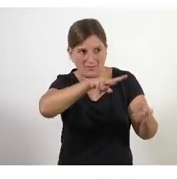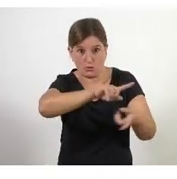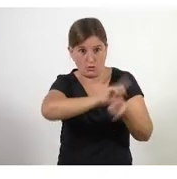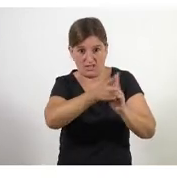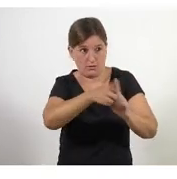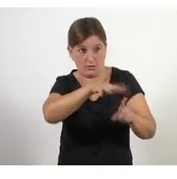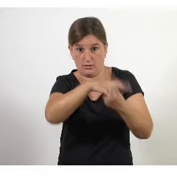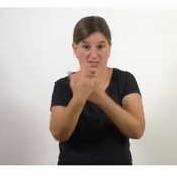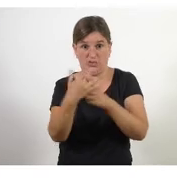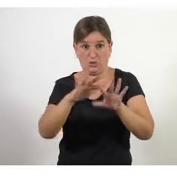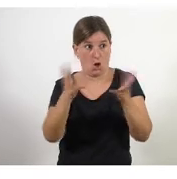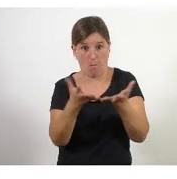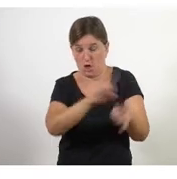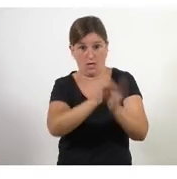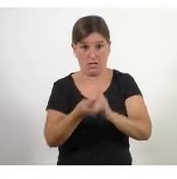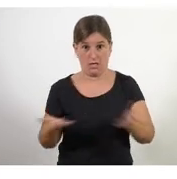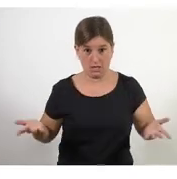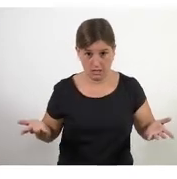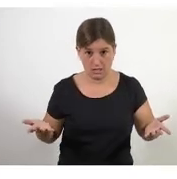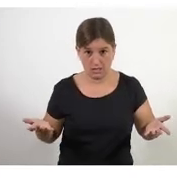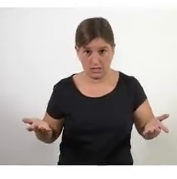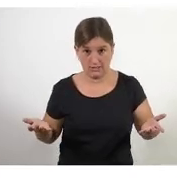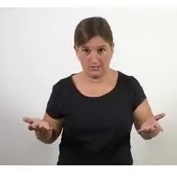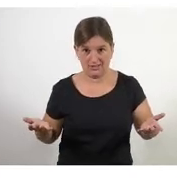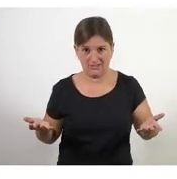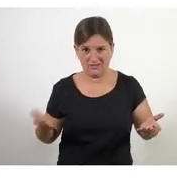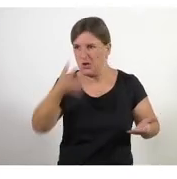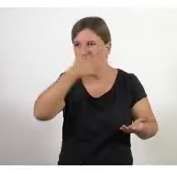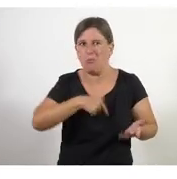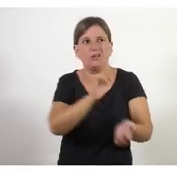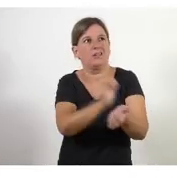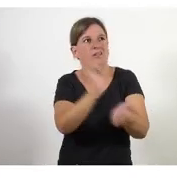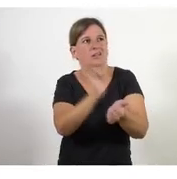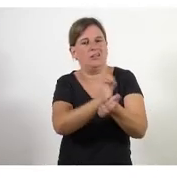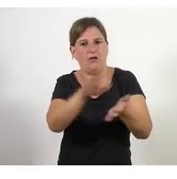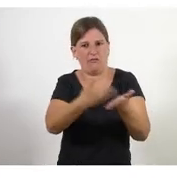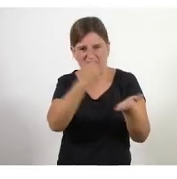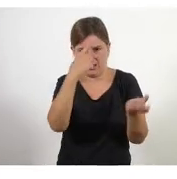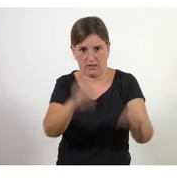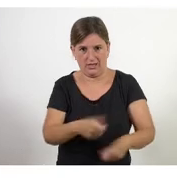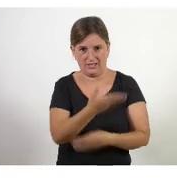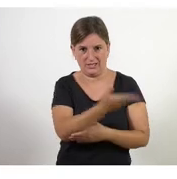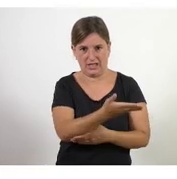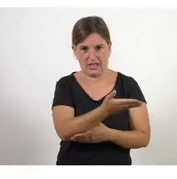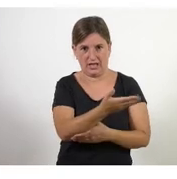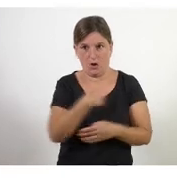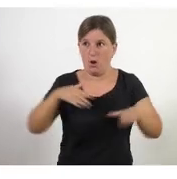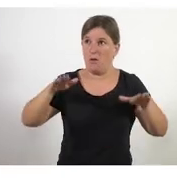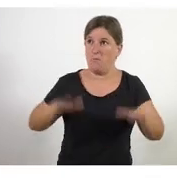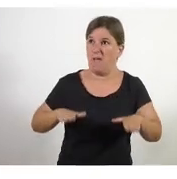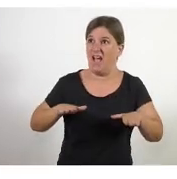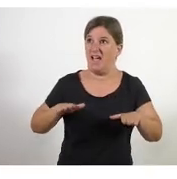-te el món estem en un altre món no et pots permetre com a organització una paràlisi a nivell de